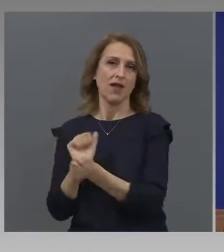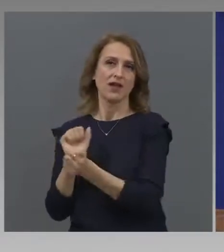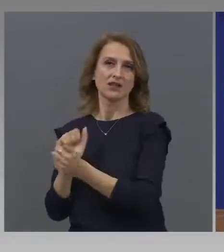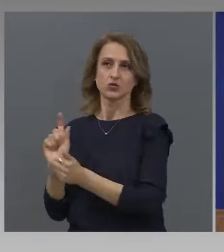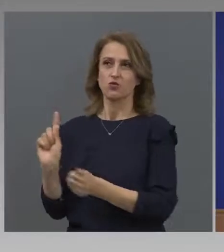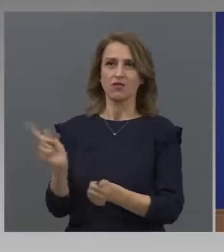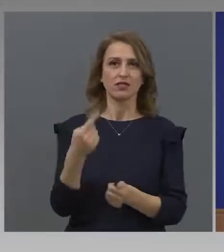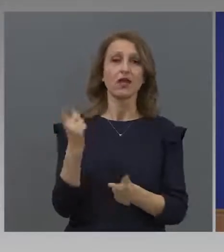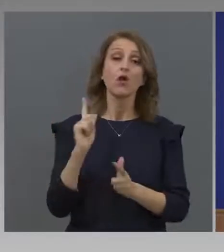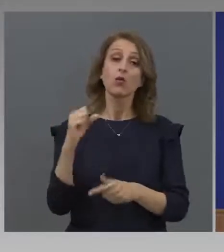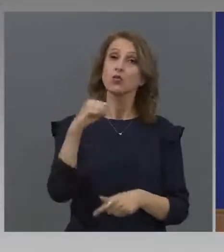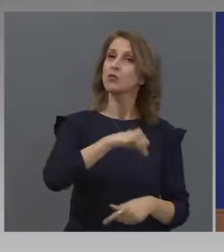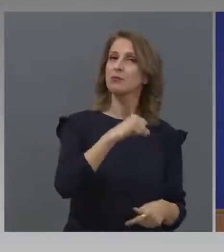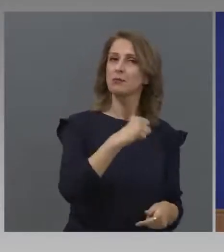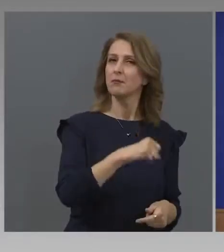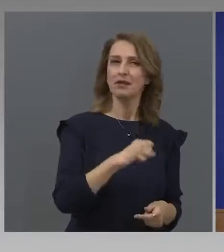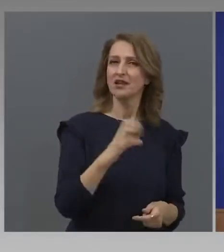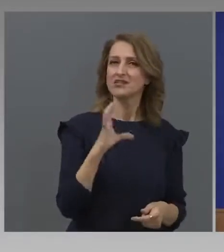Така че